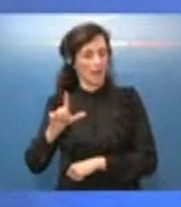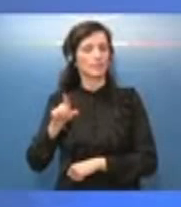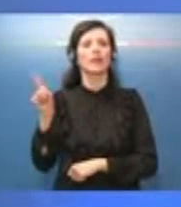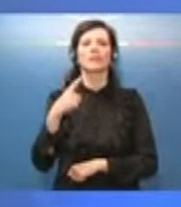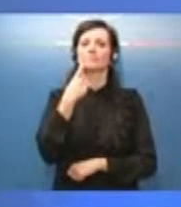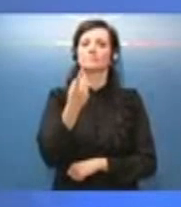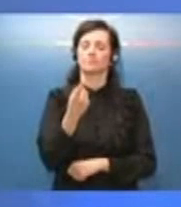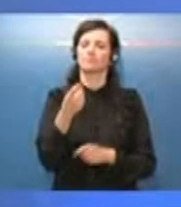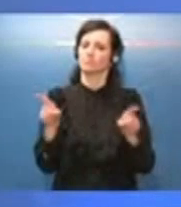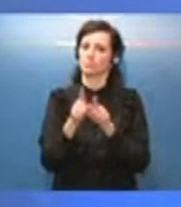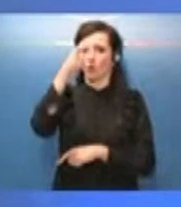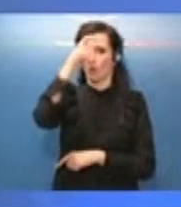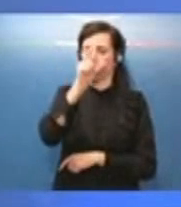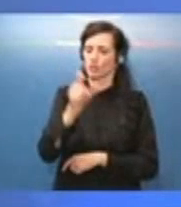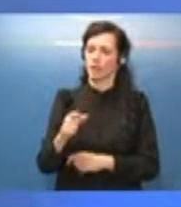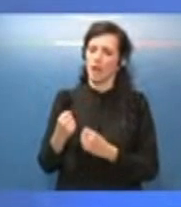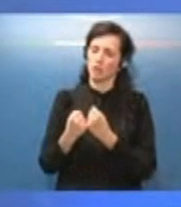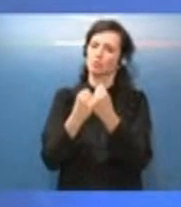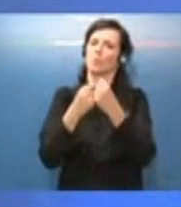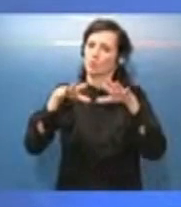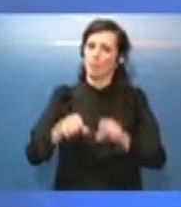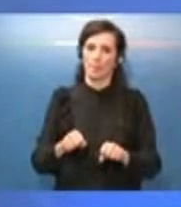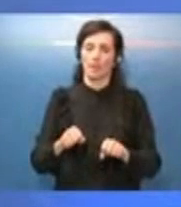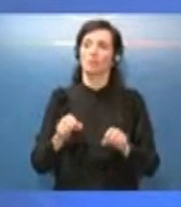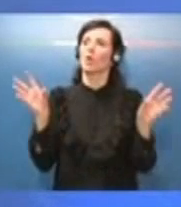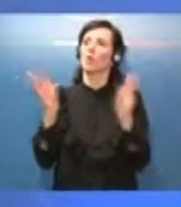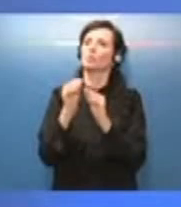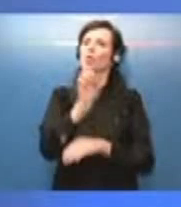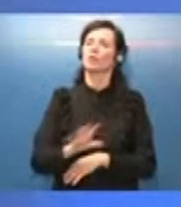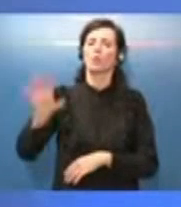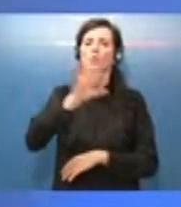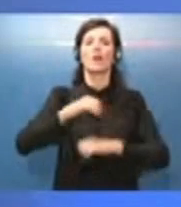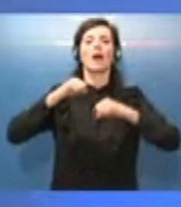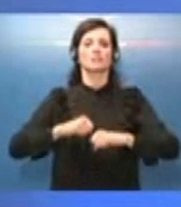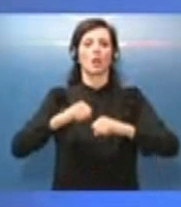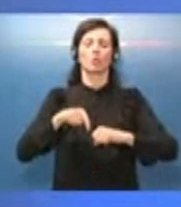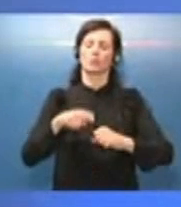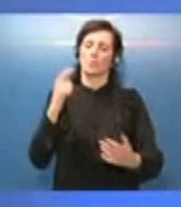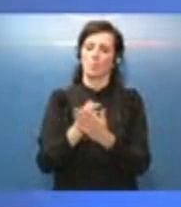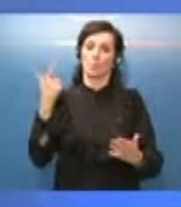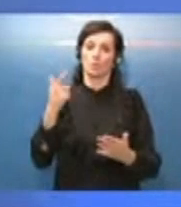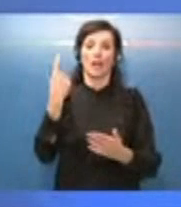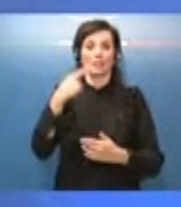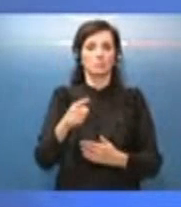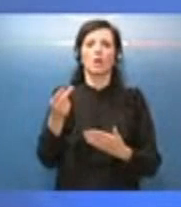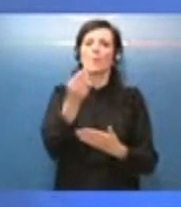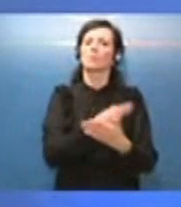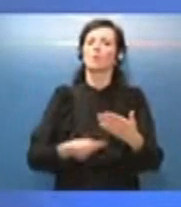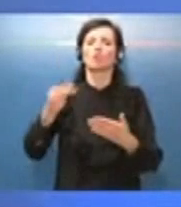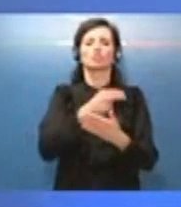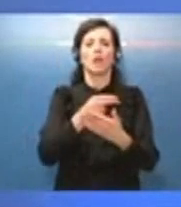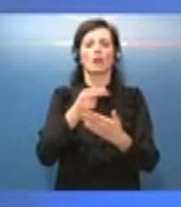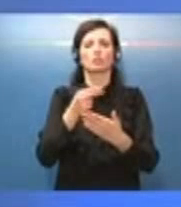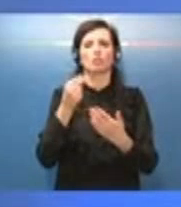sostiene fortemente l'impegno per costruire l'Unione Europea della Salute oggi questo è un progetto dobbiamo